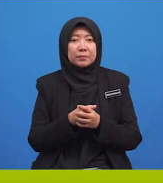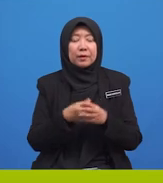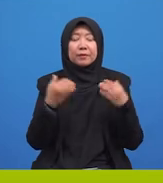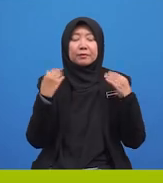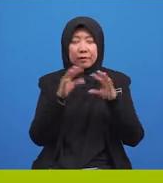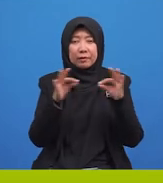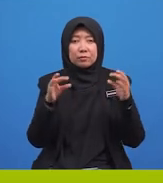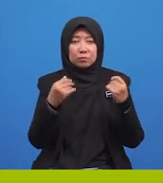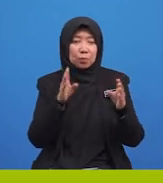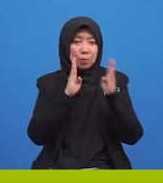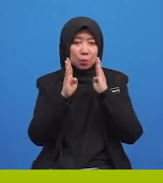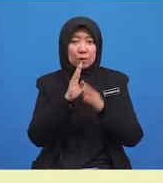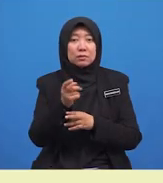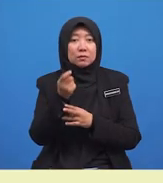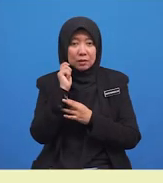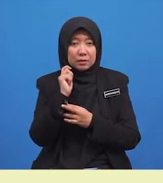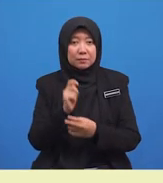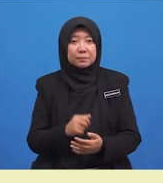dalam dialog itu tadi.